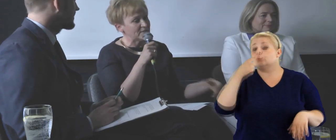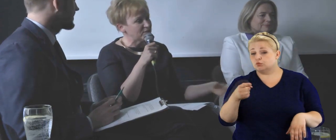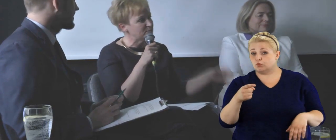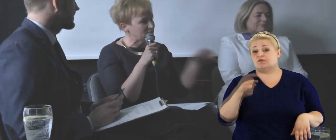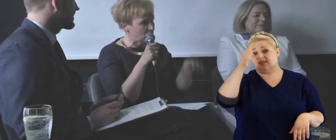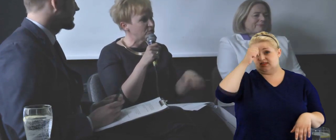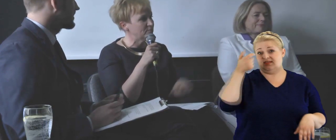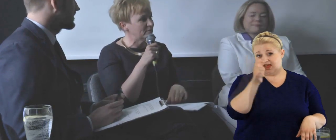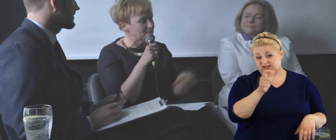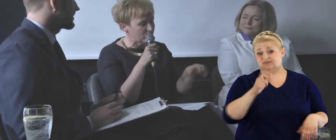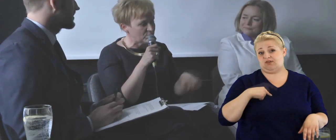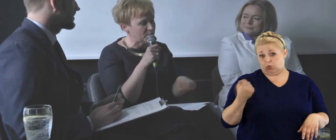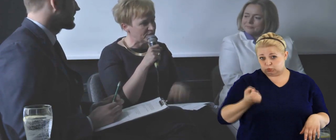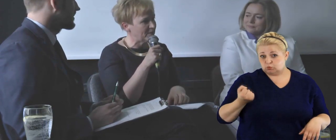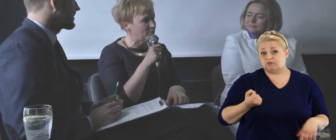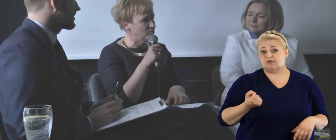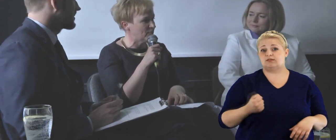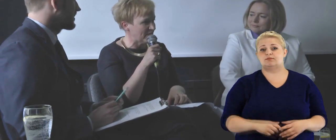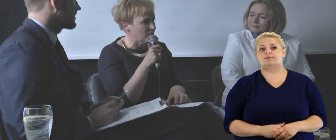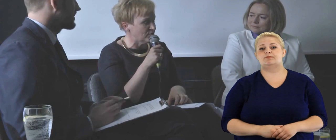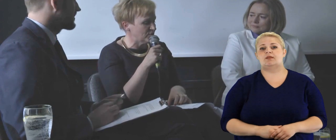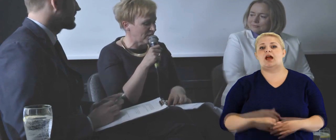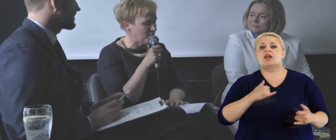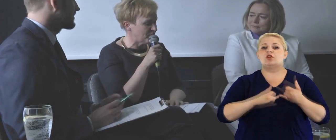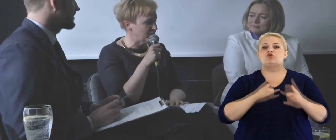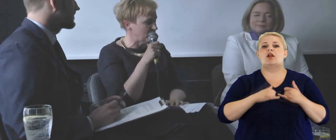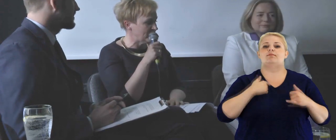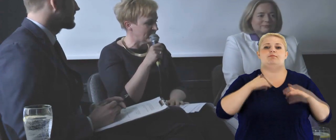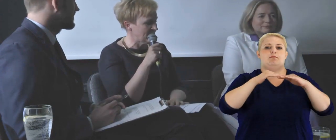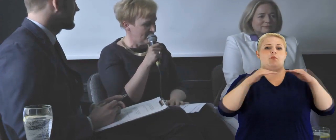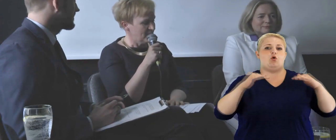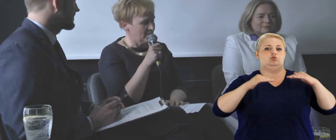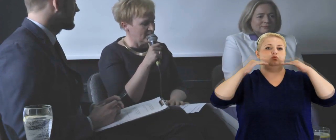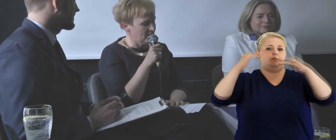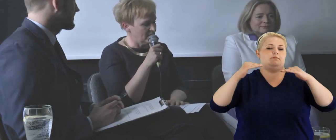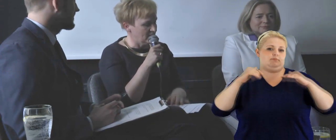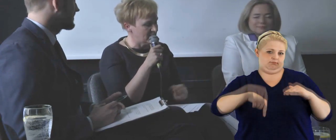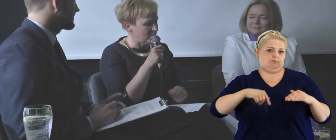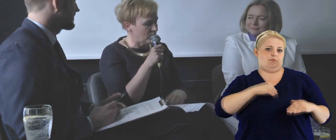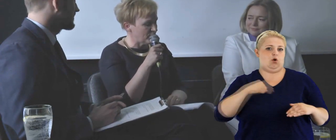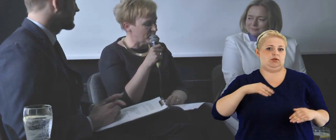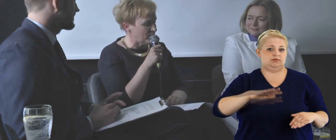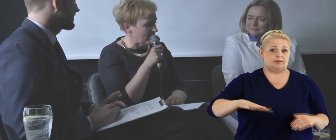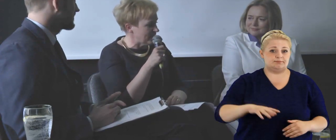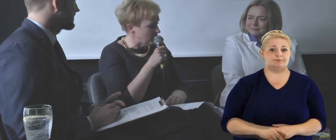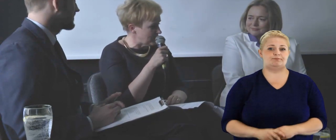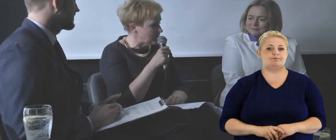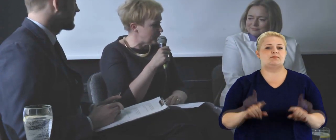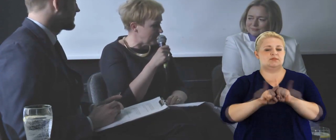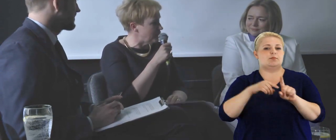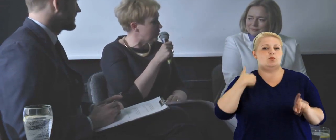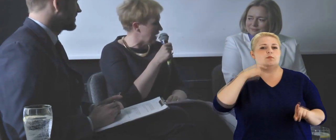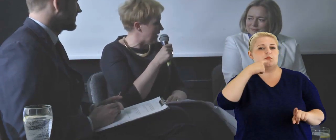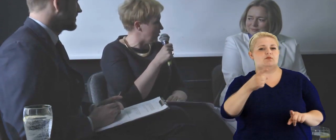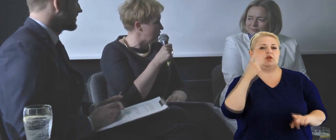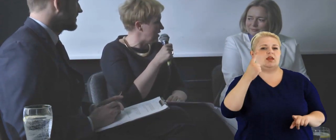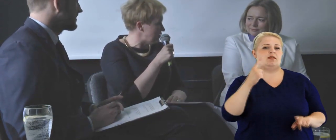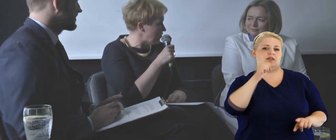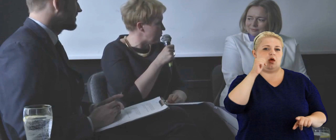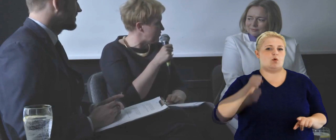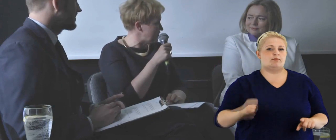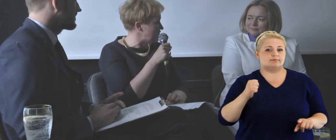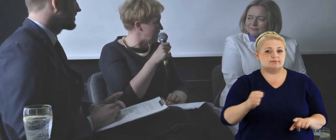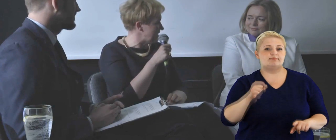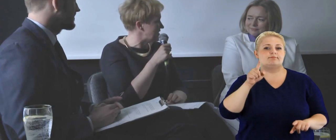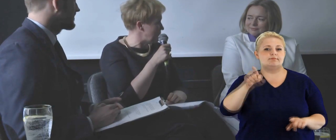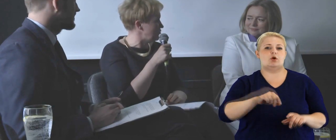natomiast jeśli przenosimy się na poziom krajowy, to jak powiedział jeden z eurodeputowanych, to jest strzał w kolano. Ja